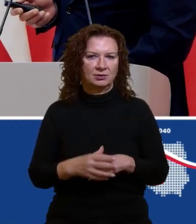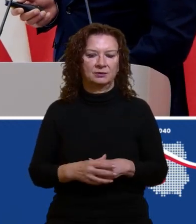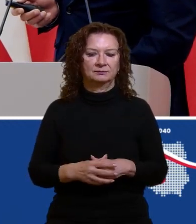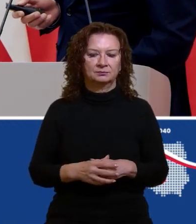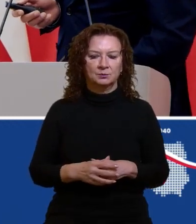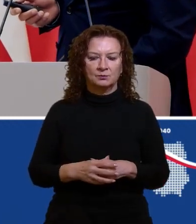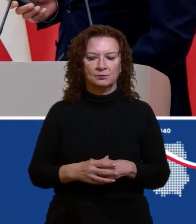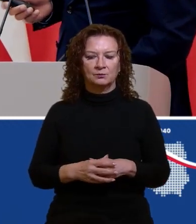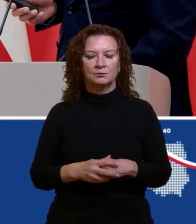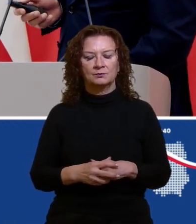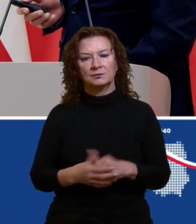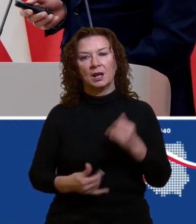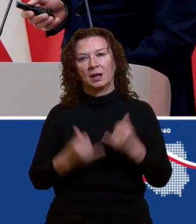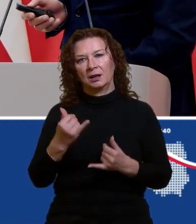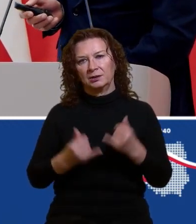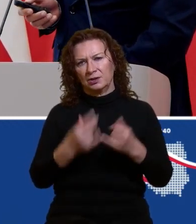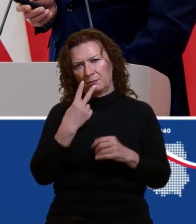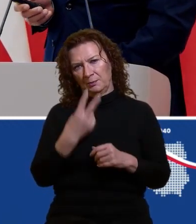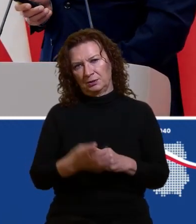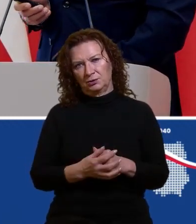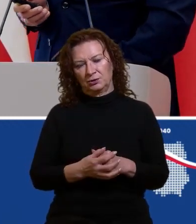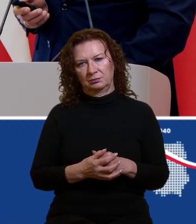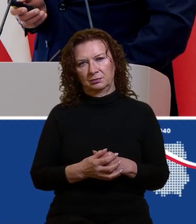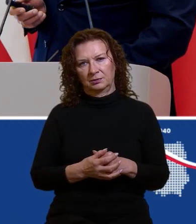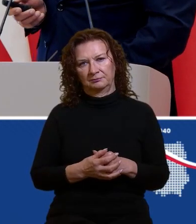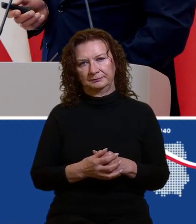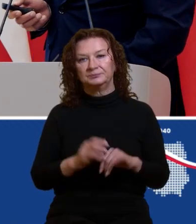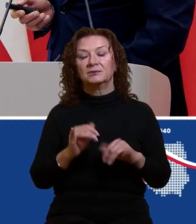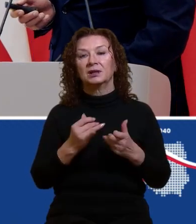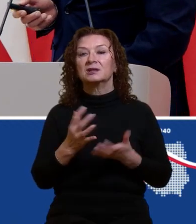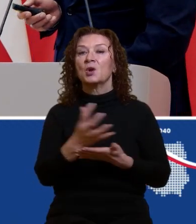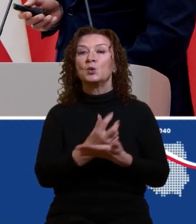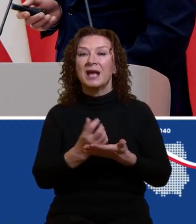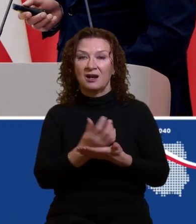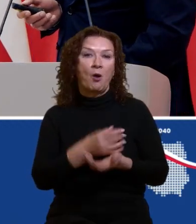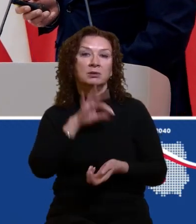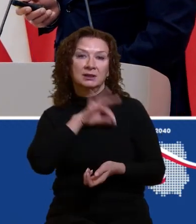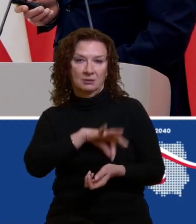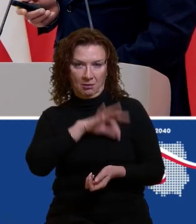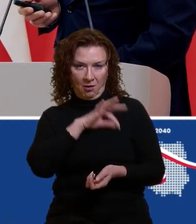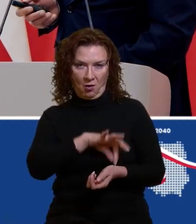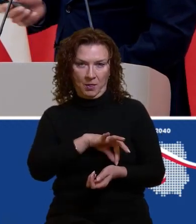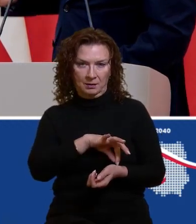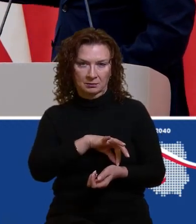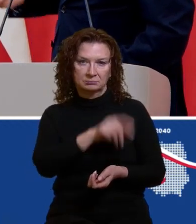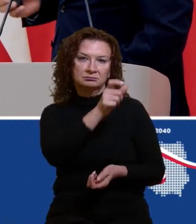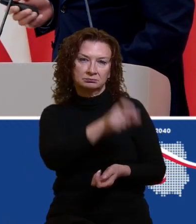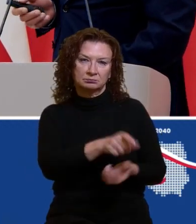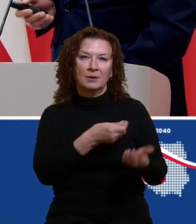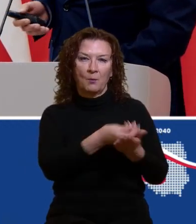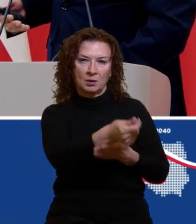Natomiast gdybyśmy spojrzeli względem dochodów podatnika, oczywiście